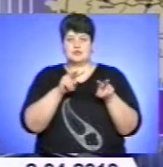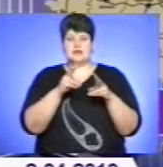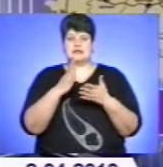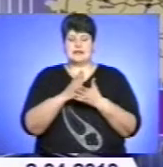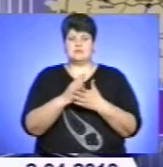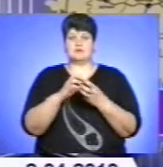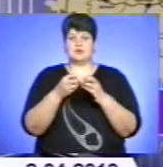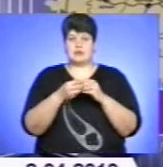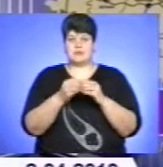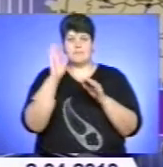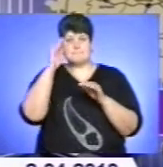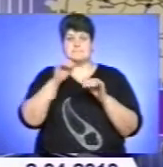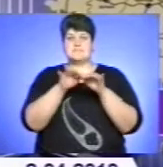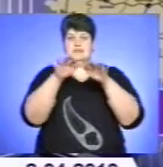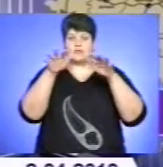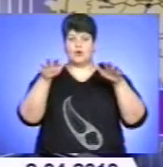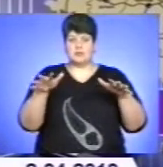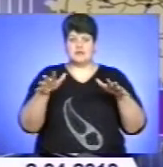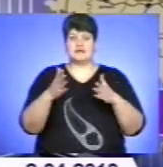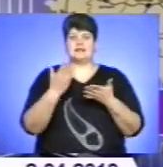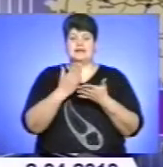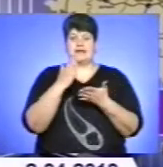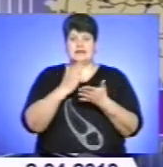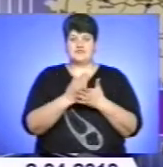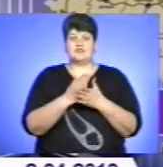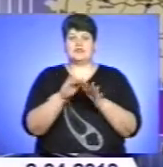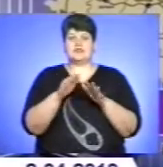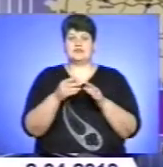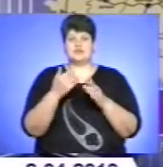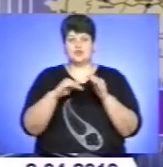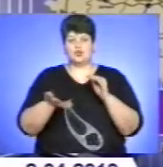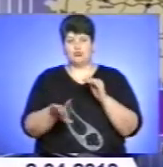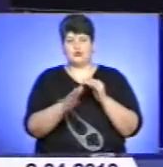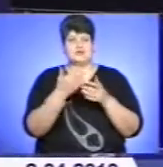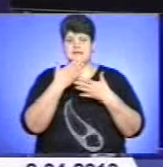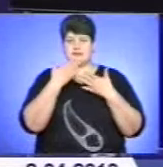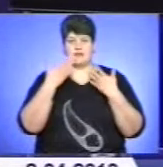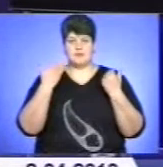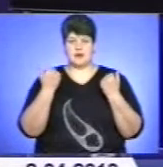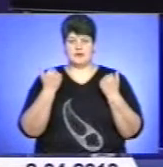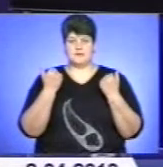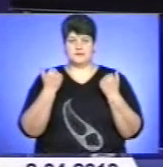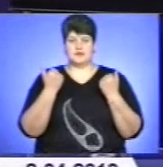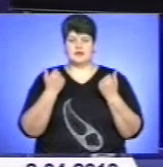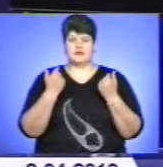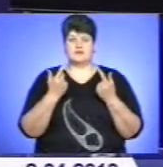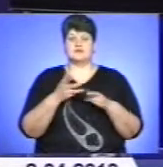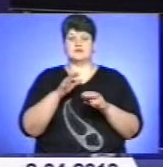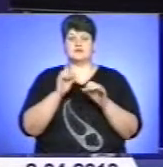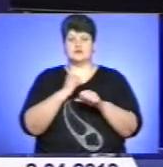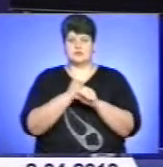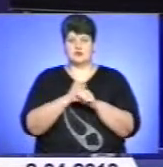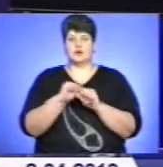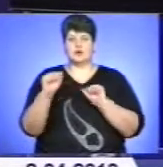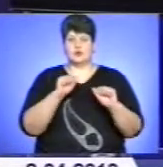підтоплення територій, що йдуть вниз по річці, немає. В житті урядом заходи